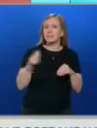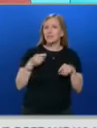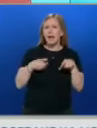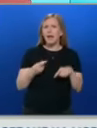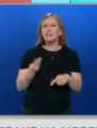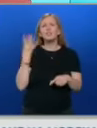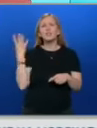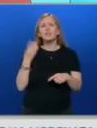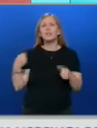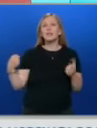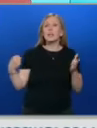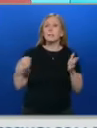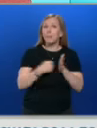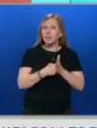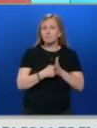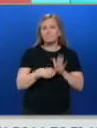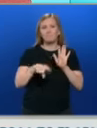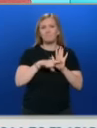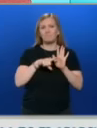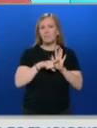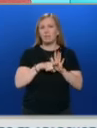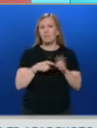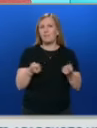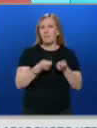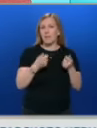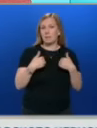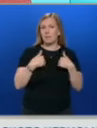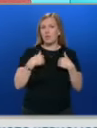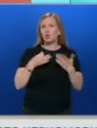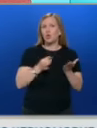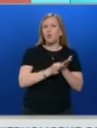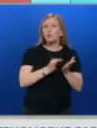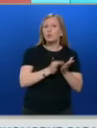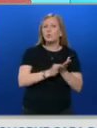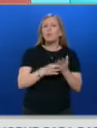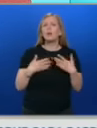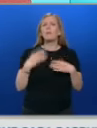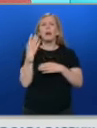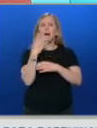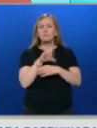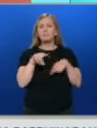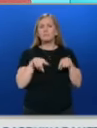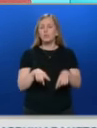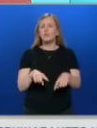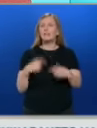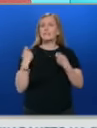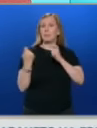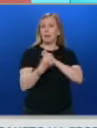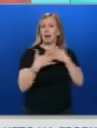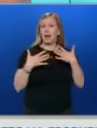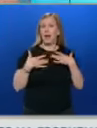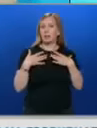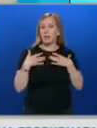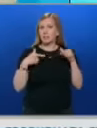европейските квалификации Негативни реакции към отбора ни събудиха разпространени кадри от съблекалната на луовете след матча с Литва На живо от